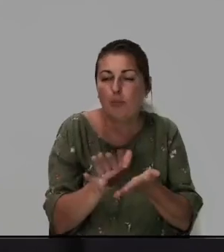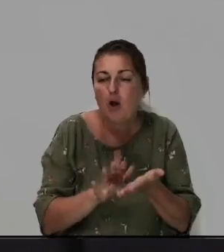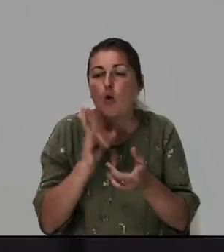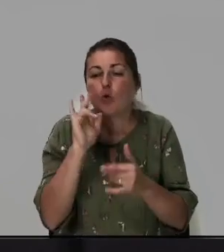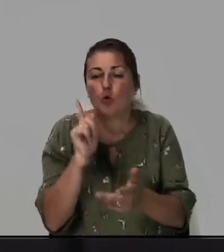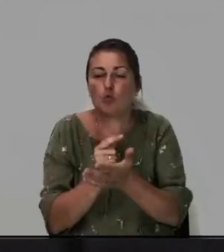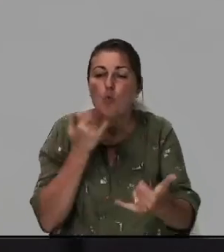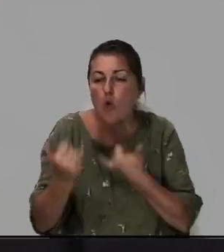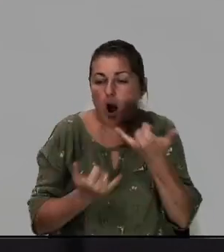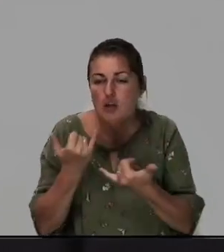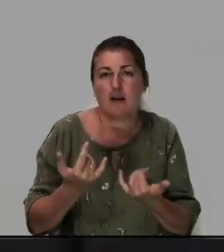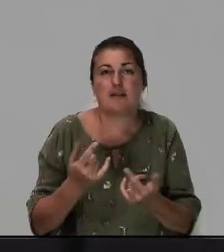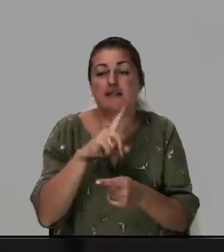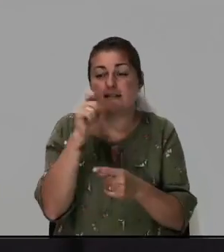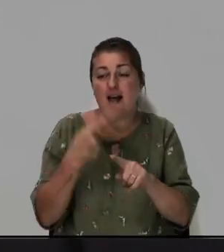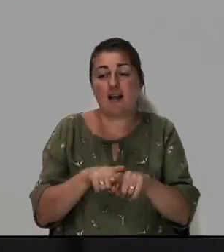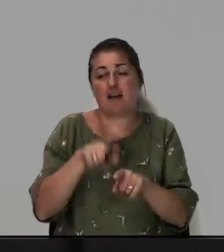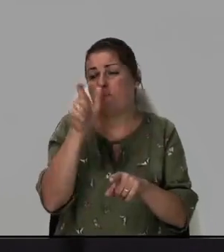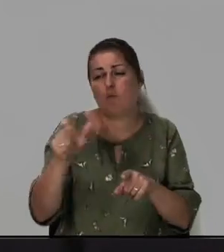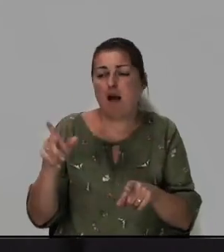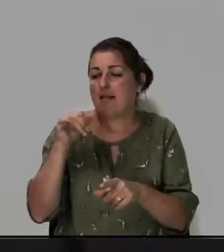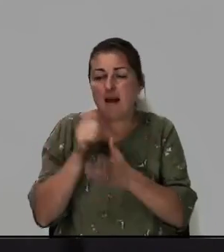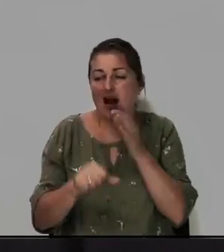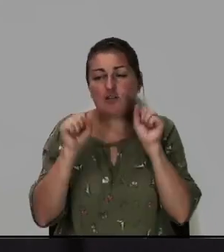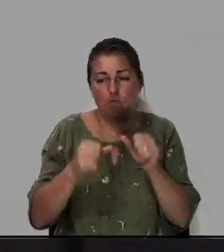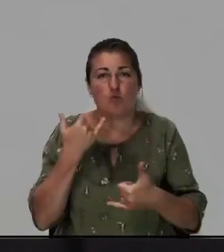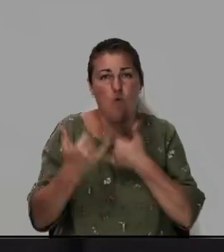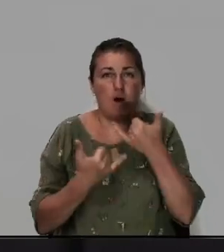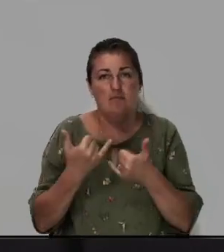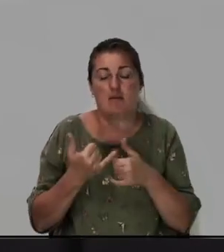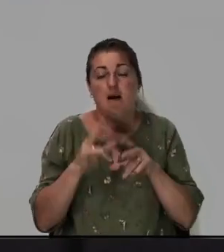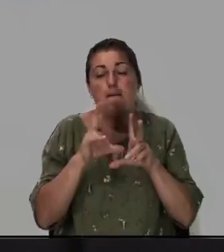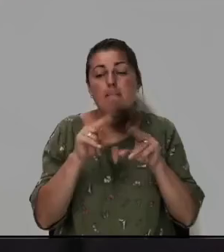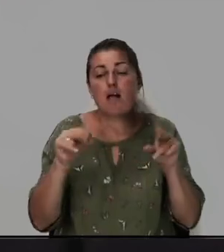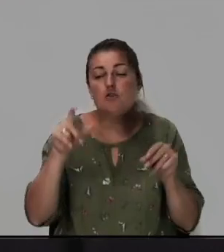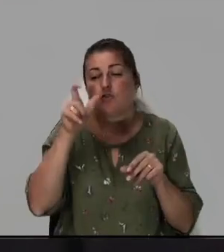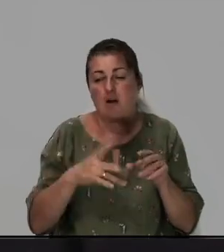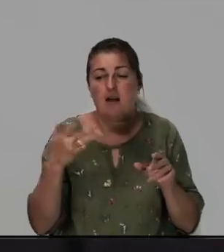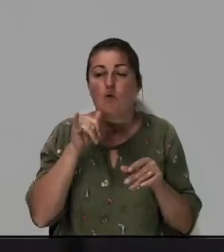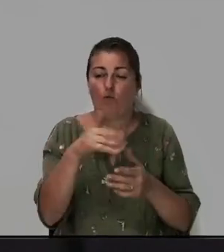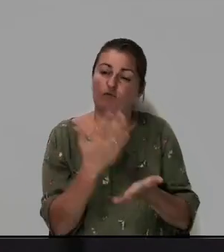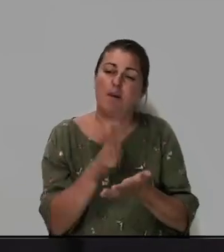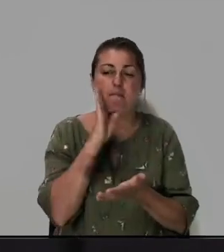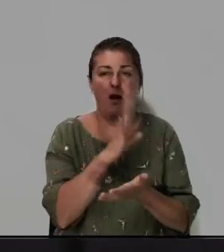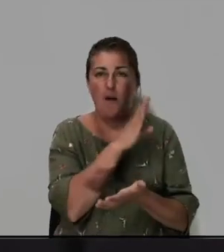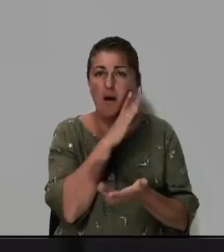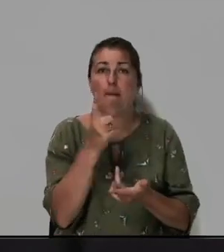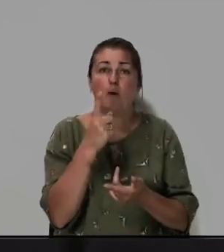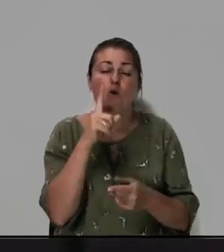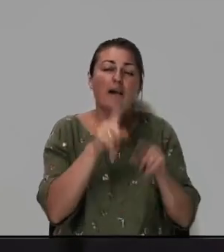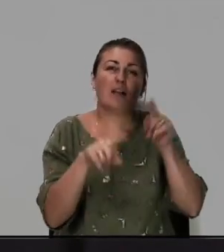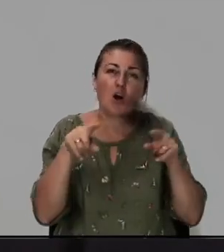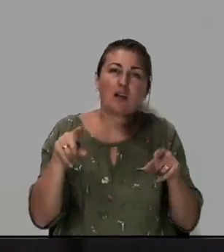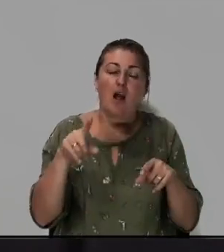ухаживать за ним за такими людьми не каждый может ухаживать блаженый человек если у него еще есть мама потому что иногда